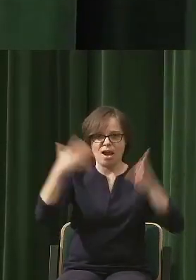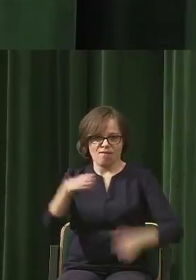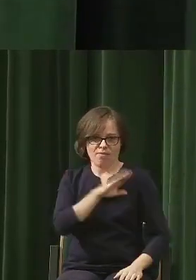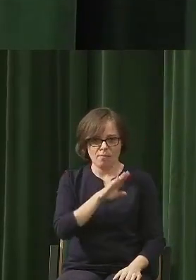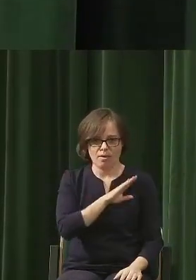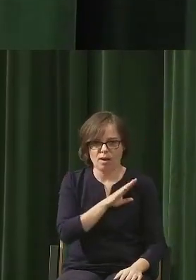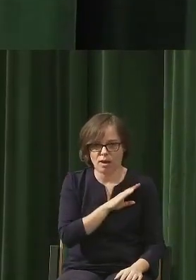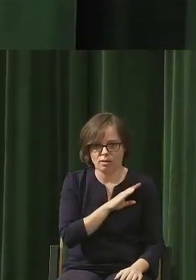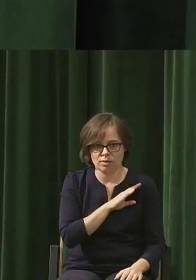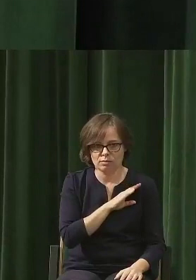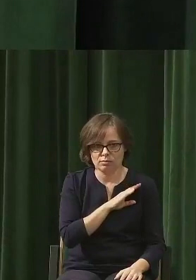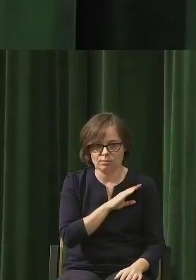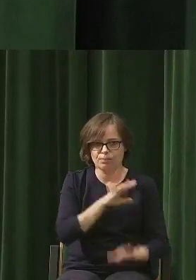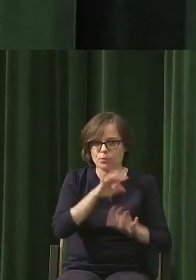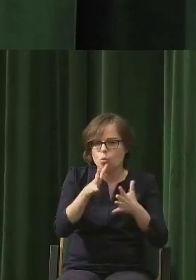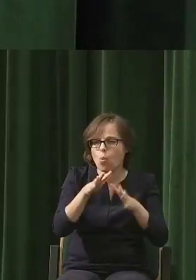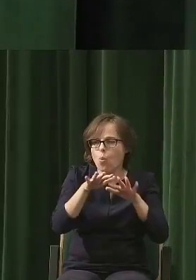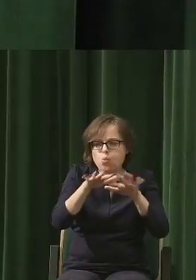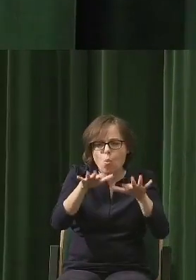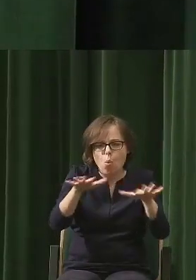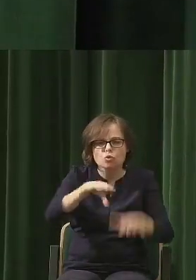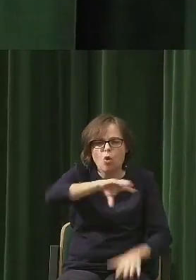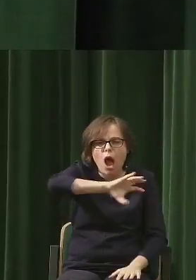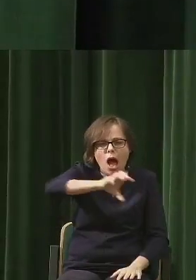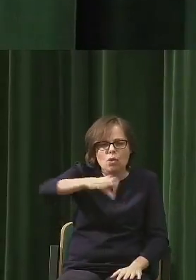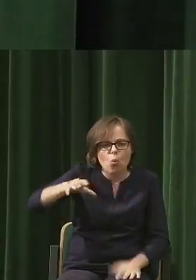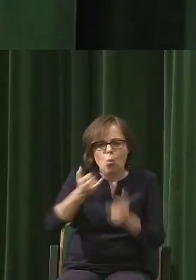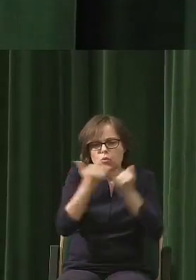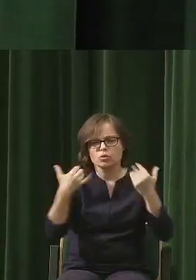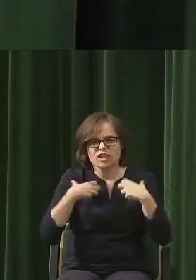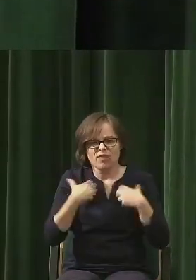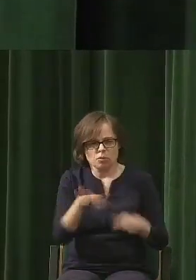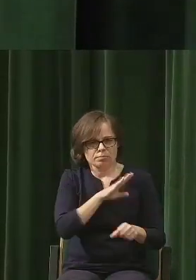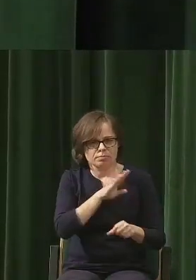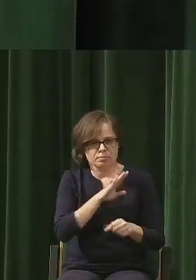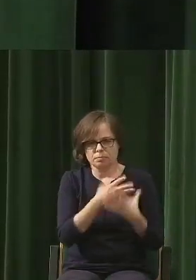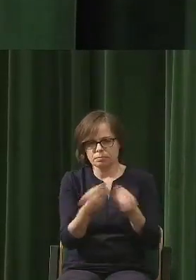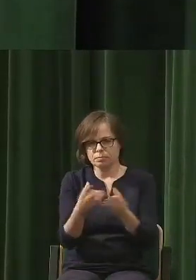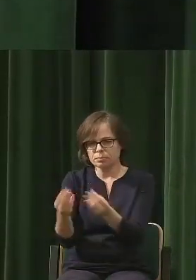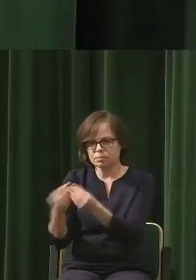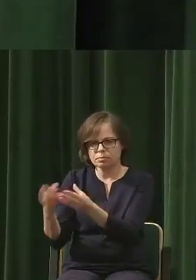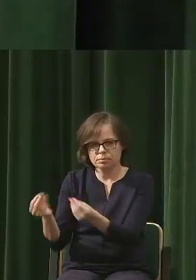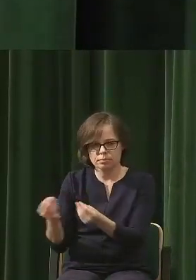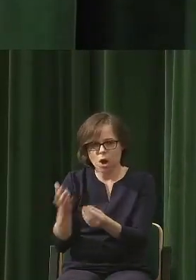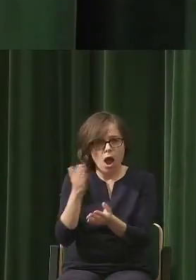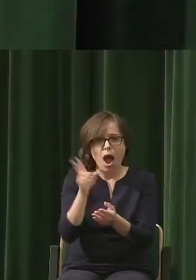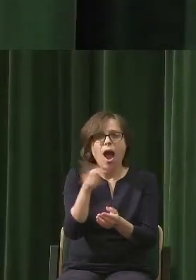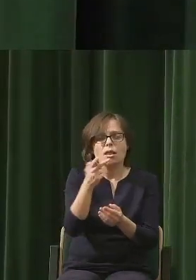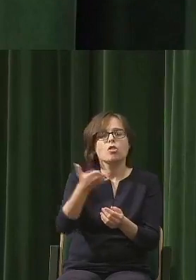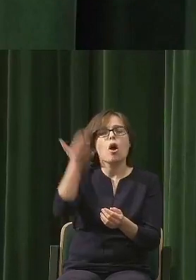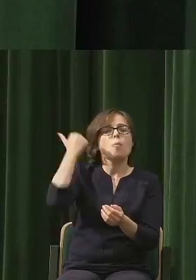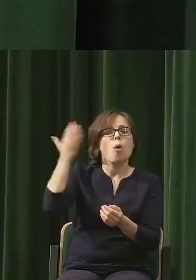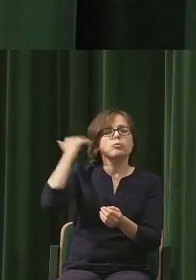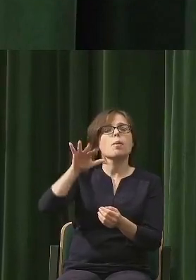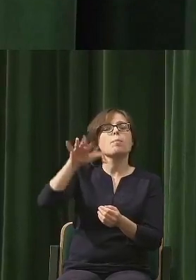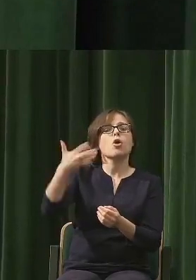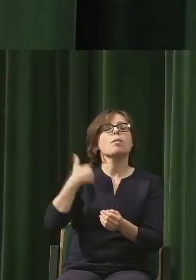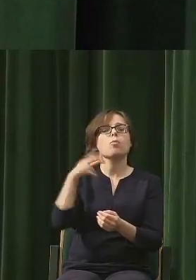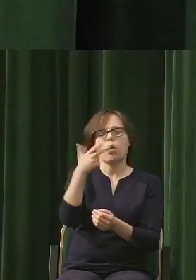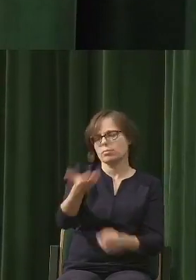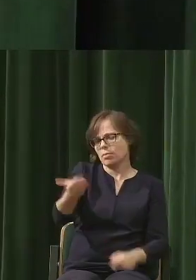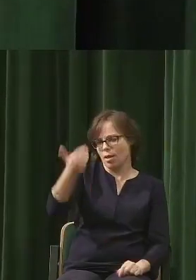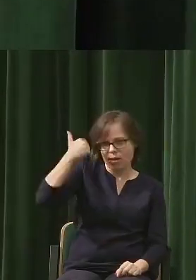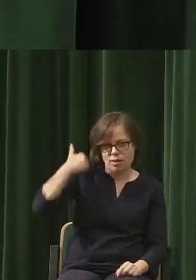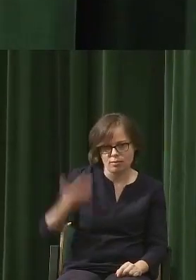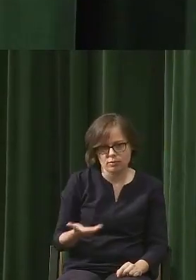nienotowanym w dziejach ekosystemów. Więc to wszystko pokazuje, że ten